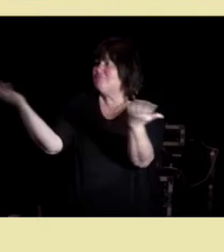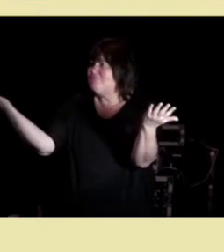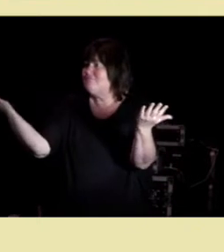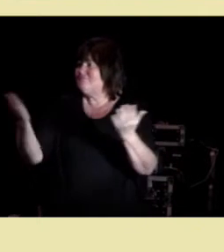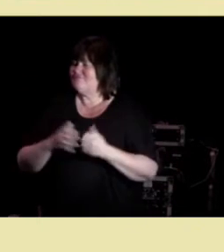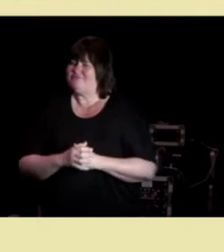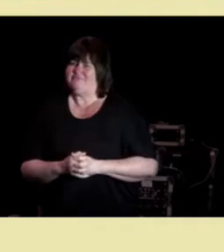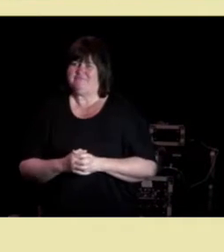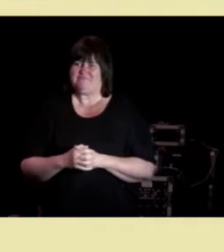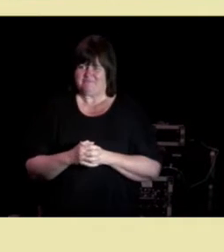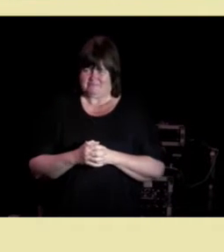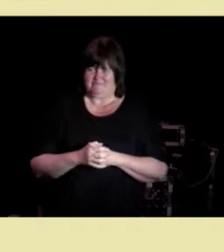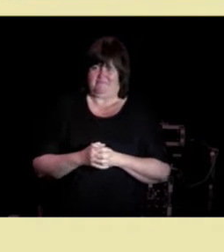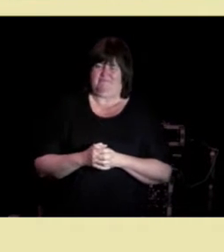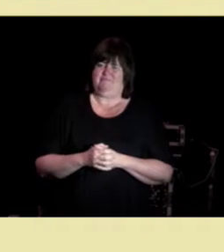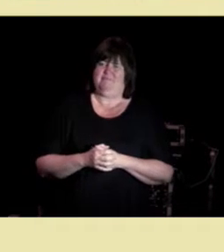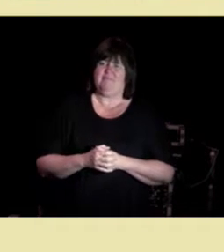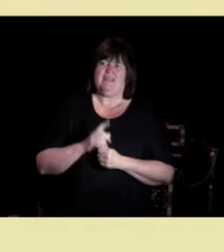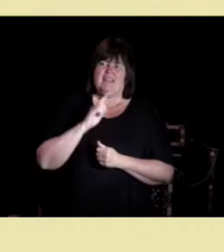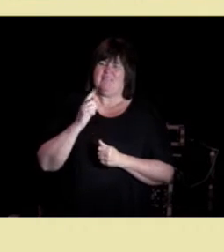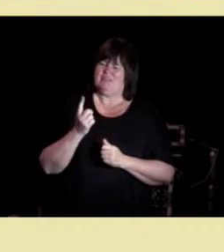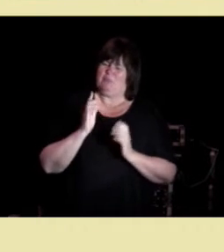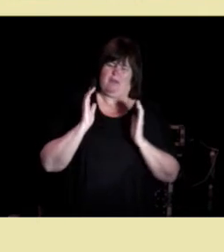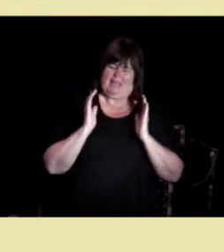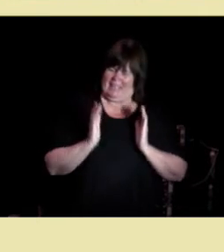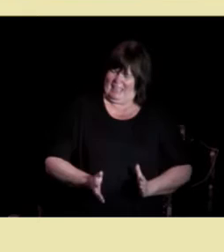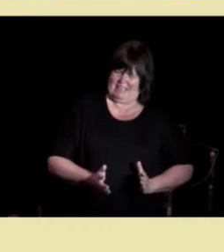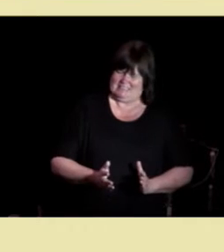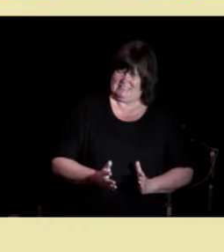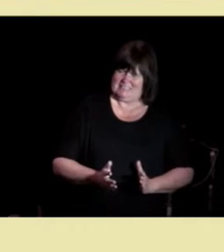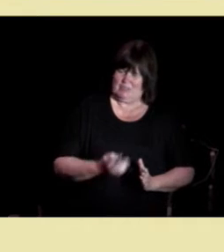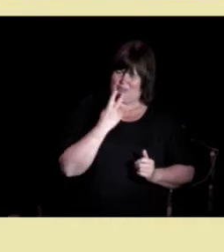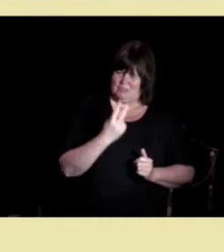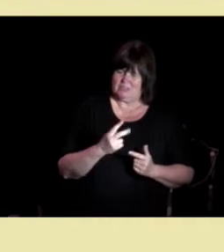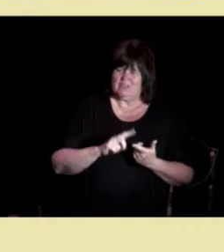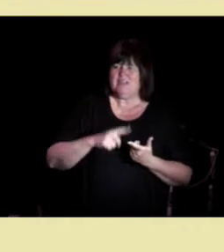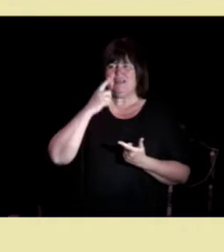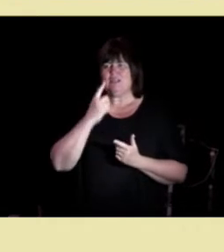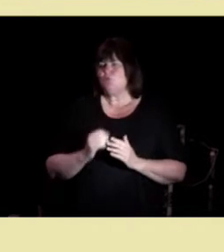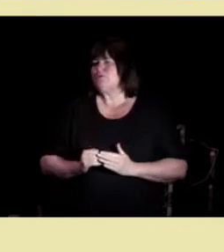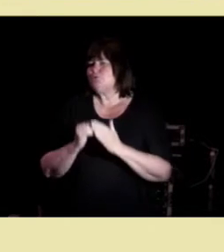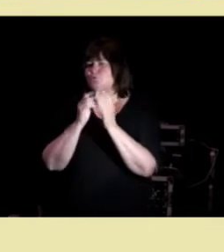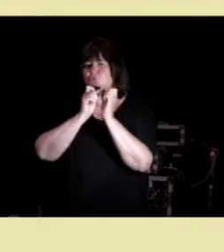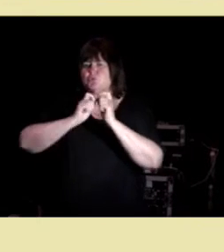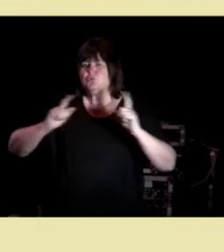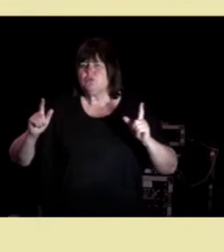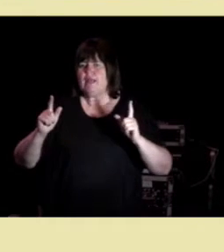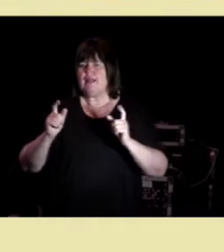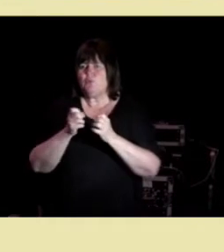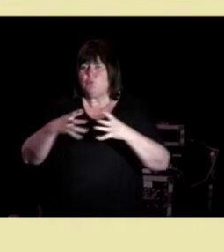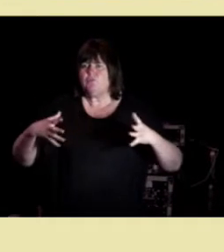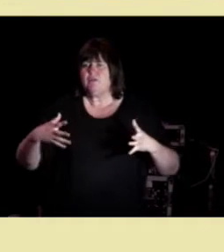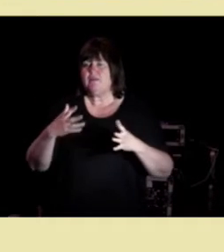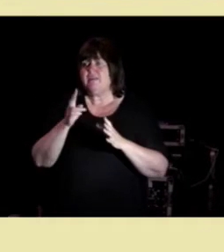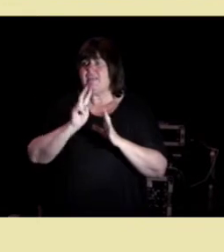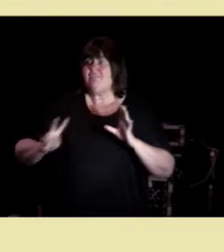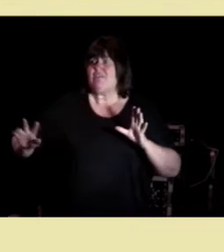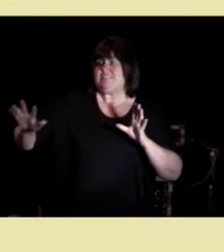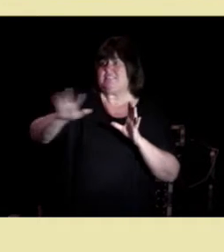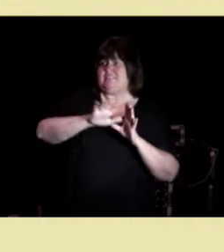jeg tror ikke bare det er etiske betraktninger som ligger bak jeg tror det er den sosio-kulturelle utviklingen i Vesten med et utdannet